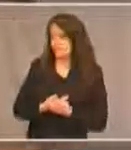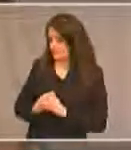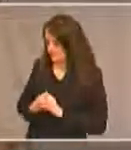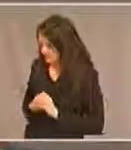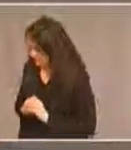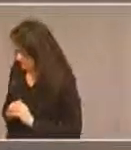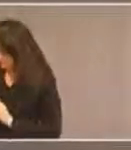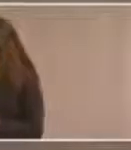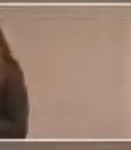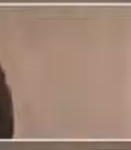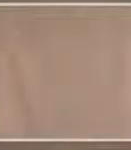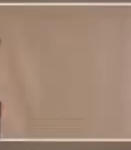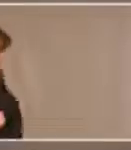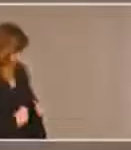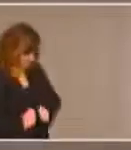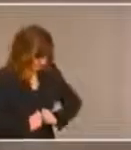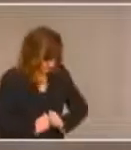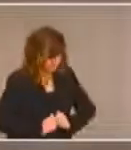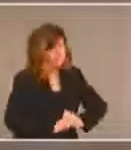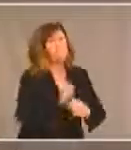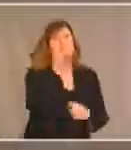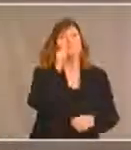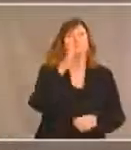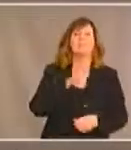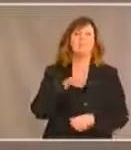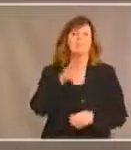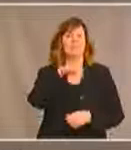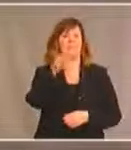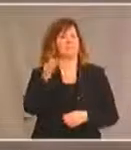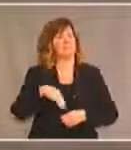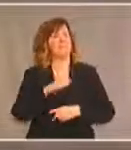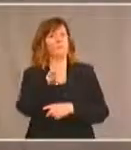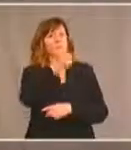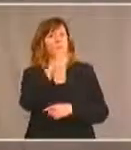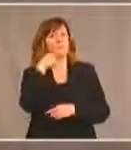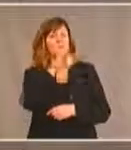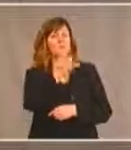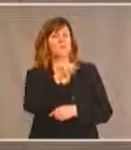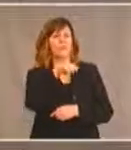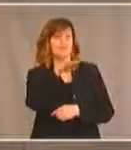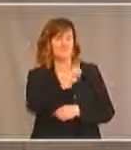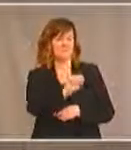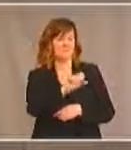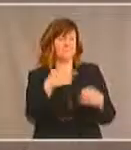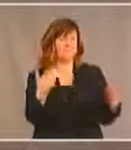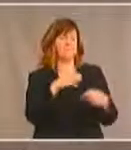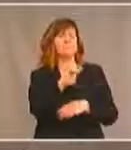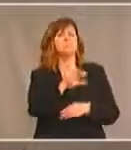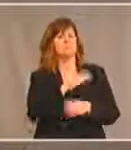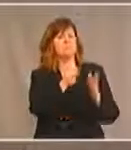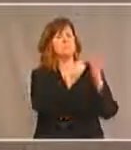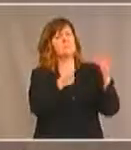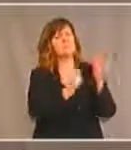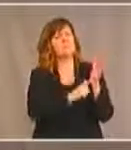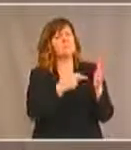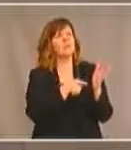qui s'adresse à James qui vient du Manitoba si cette loi est la première étape pour